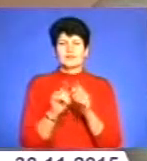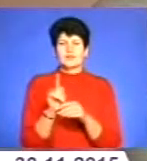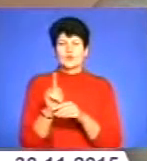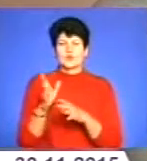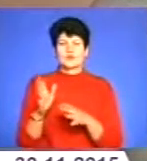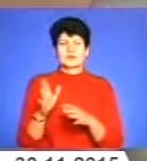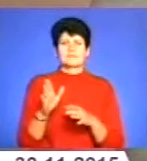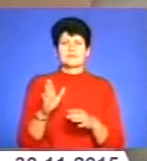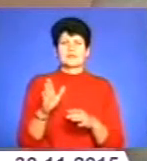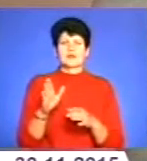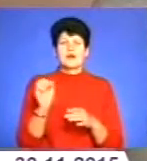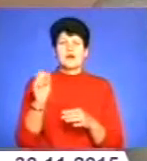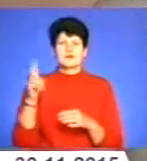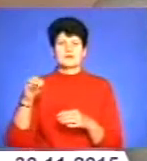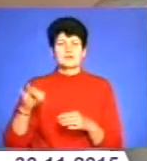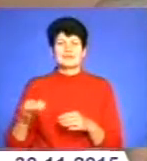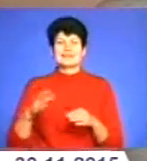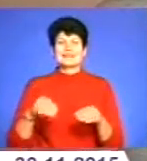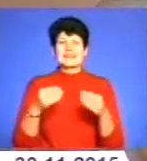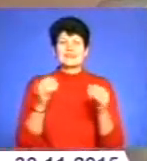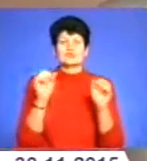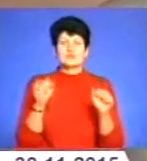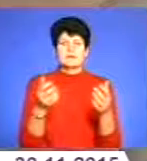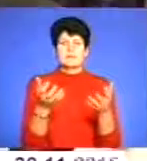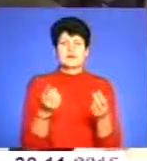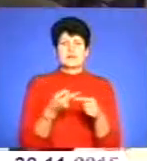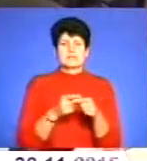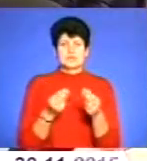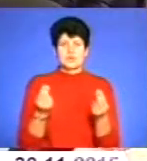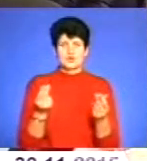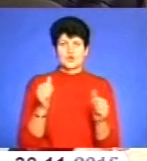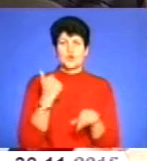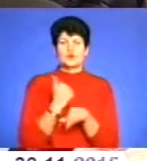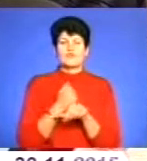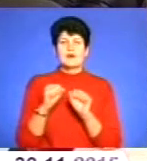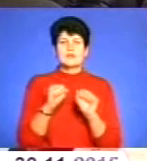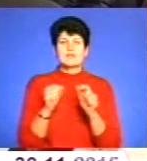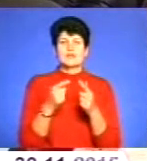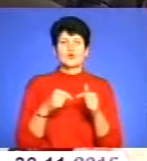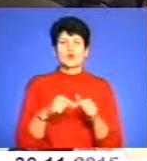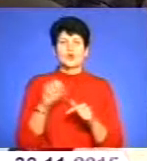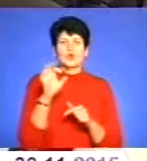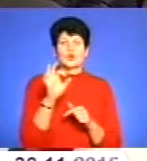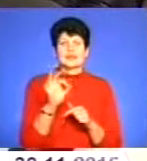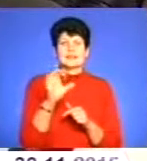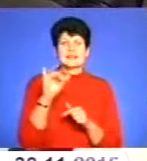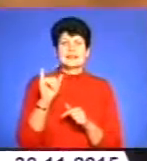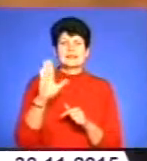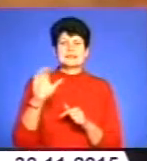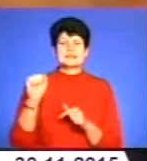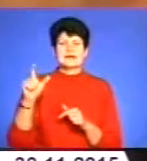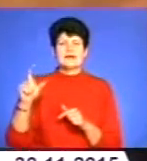яка дає можливість брати ці гроші. Голова правління організації Олексій Ісаєв вже